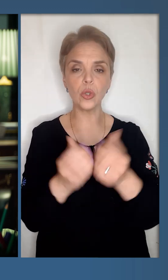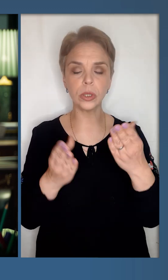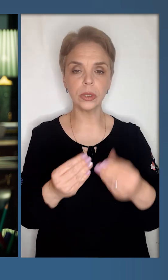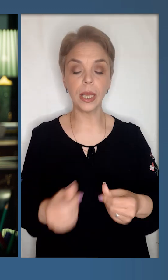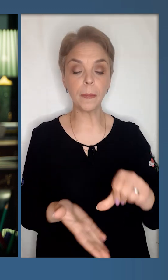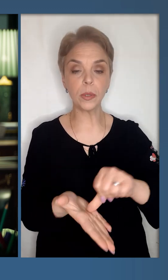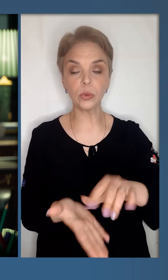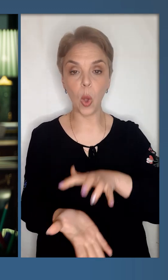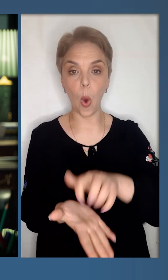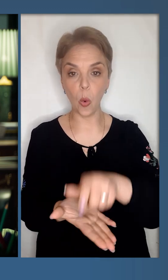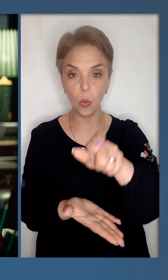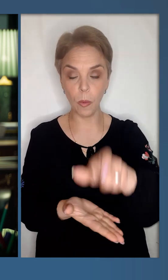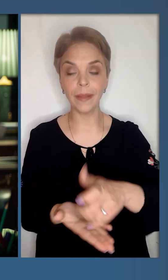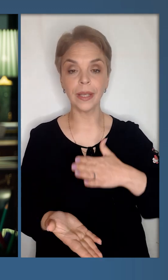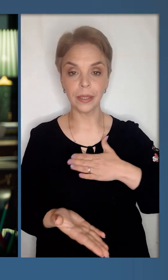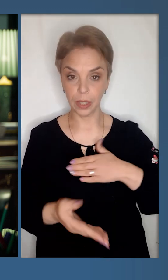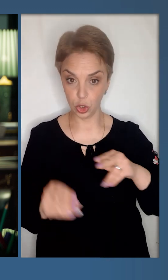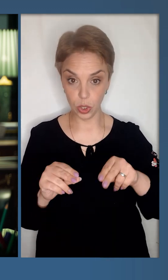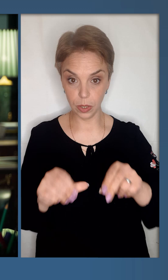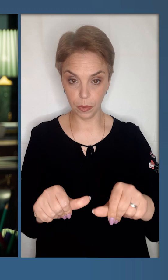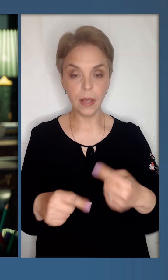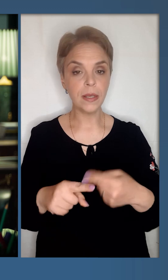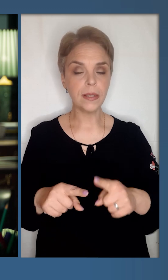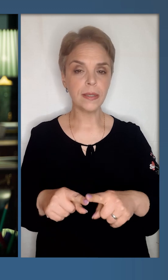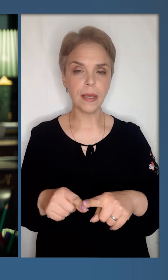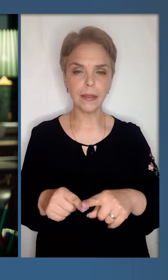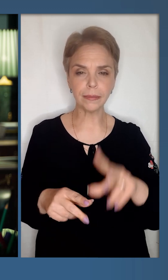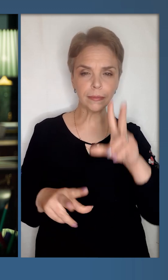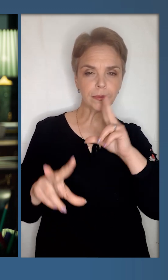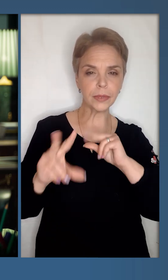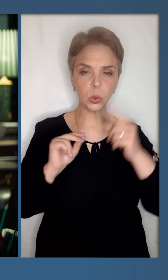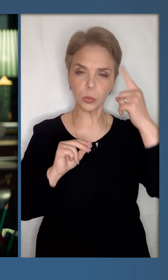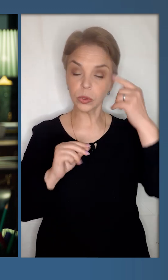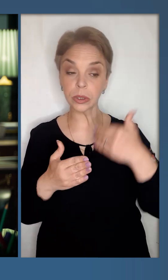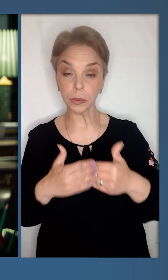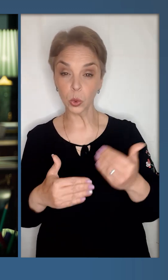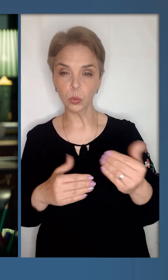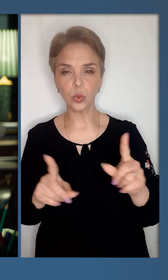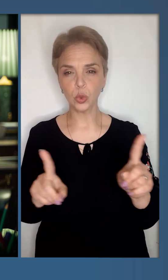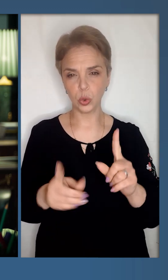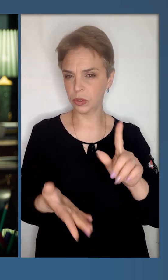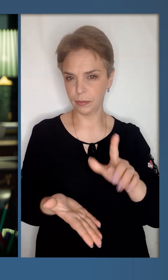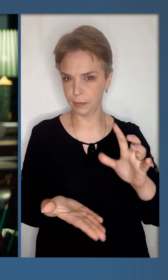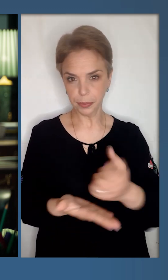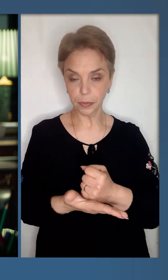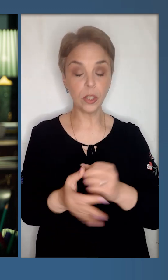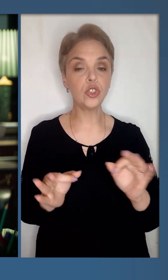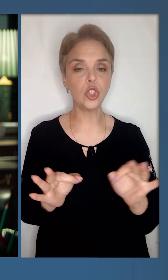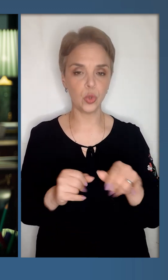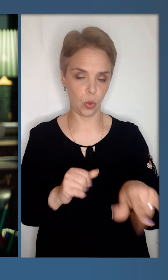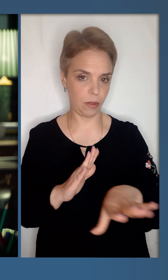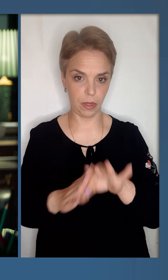кожен день присутності окупанта на нашій землі – це спокуса для нього думати, нібито йому щось вдасться.